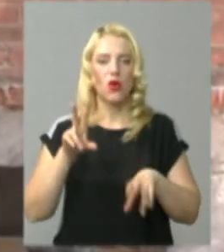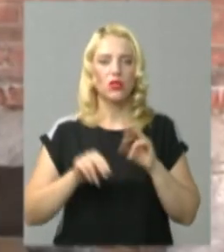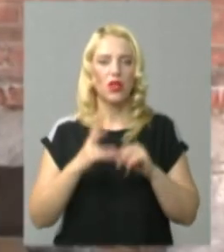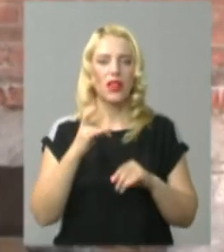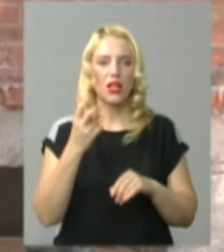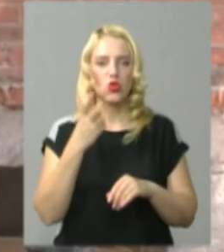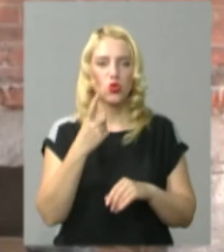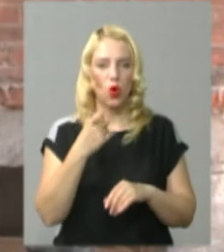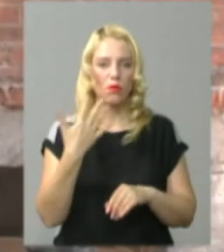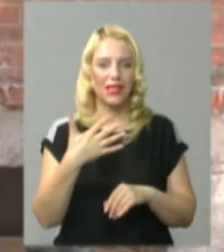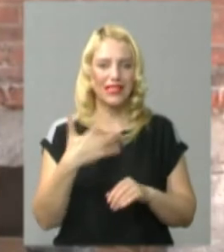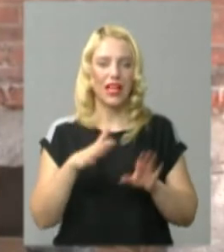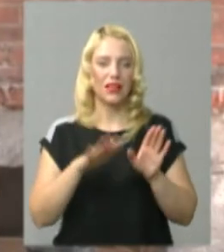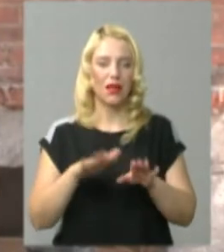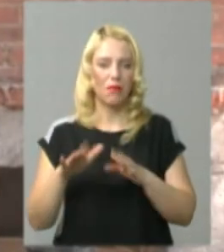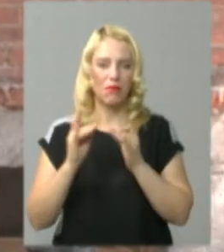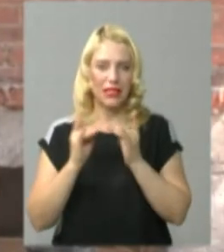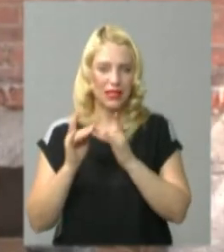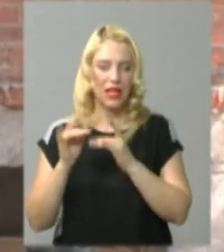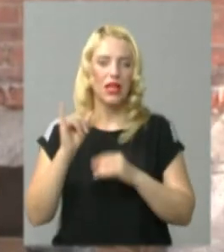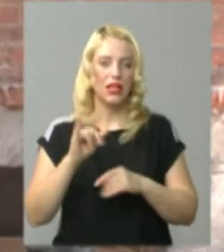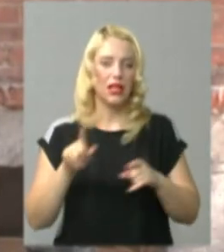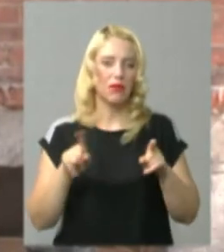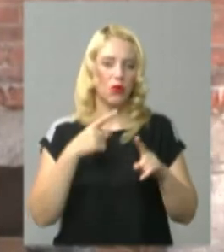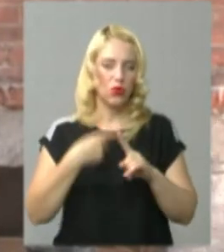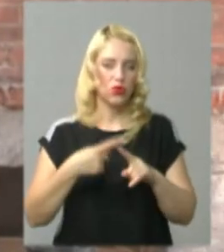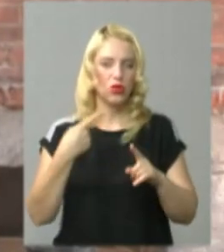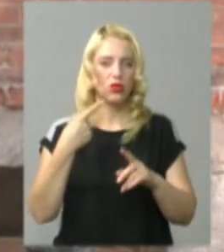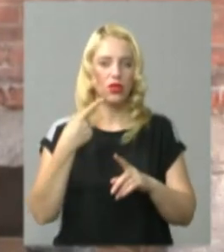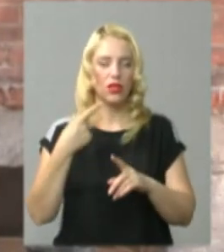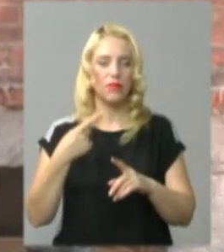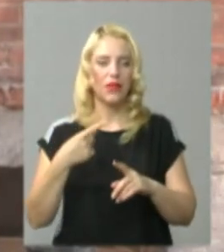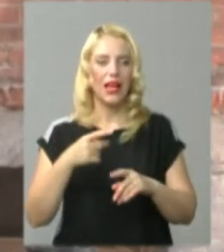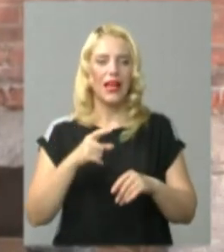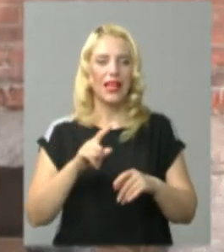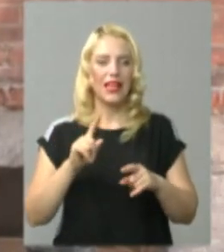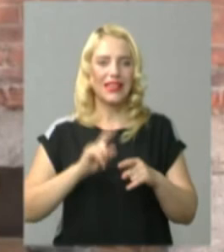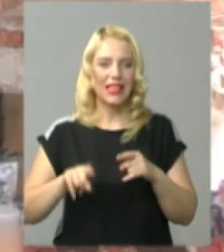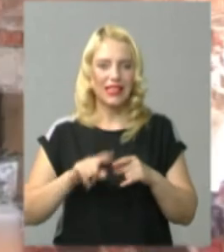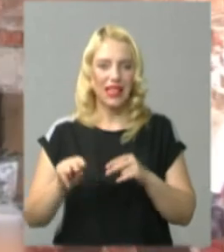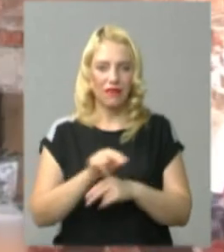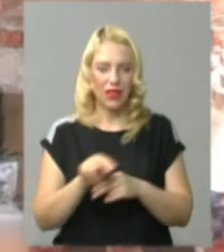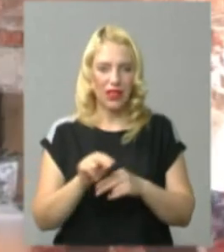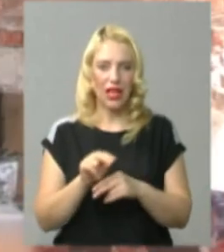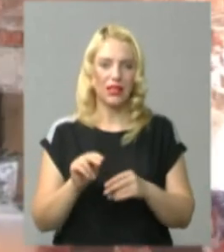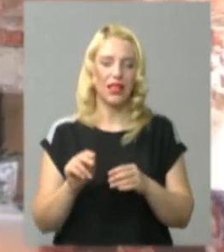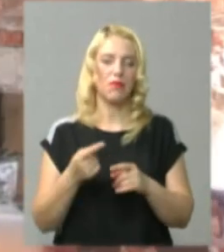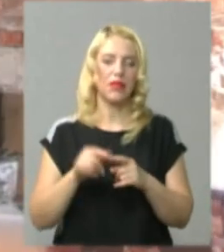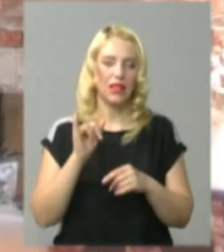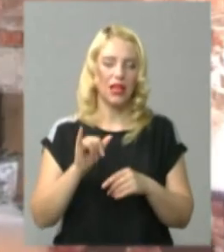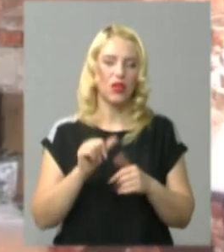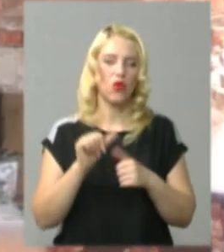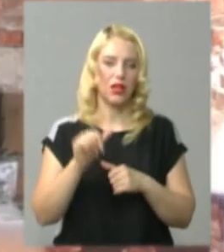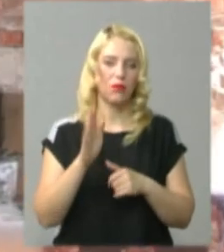ліжкоміст, плюс додатково палати інтенсивної терапії, і окремо ще є